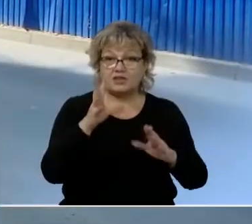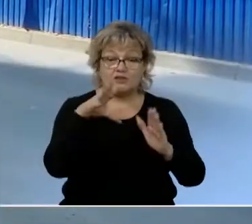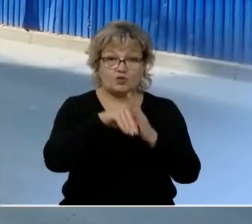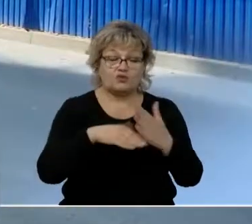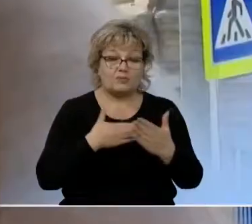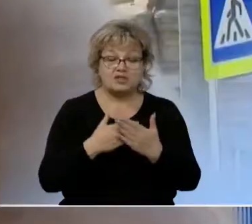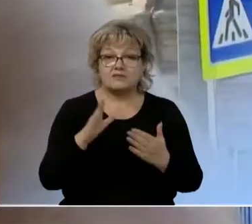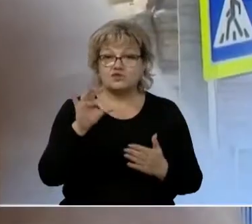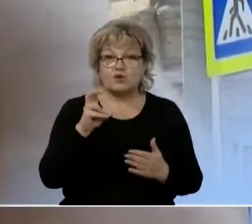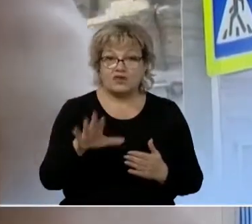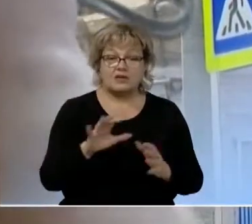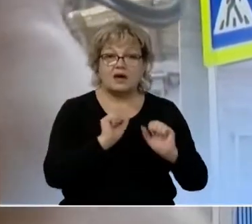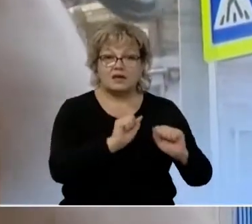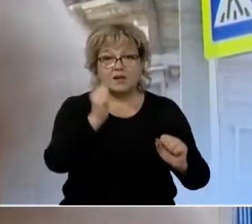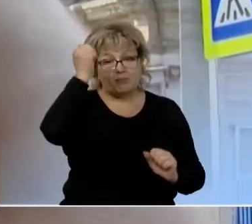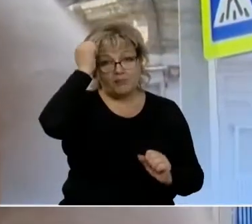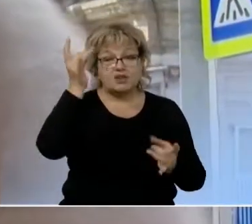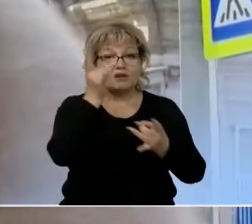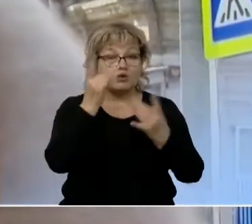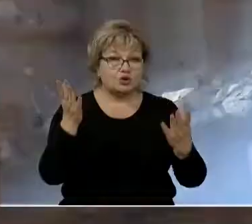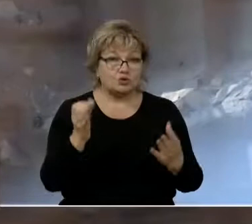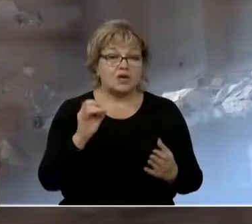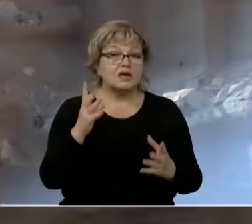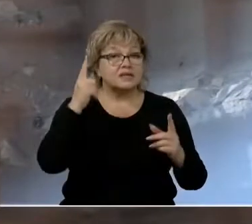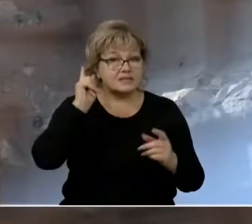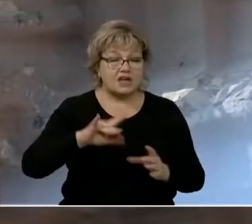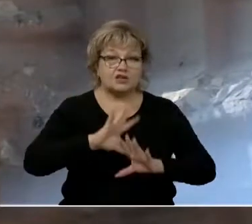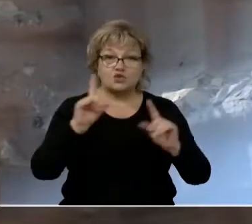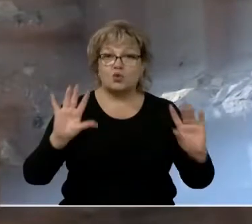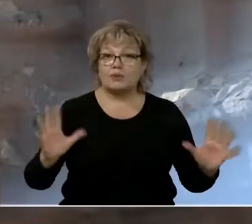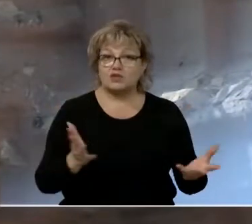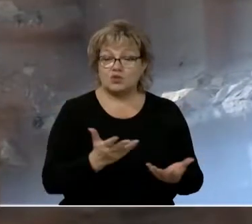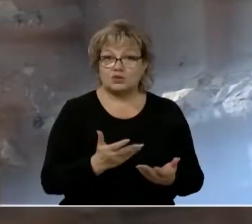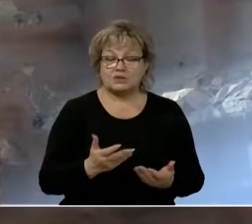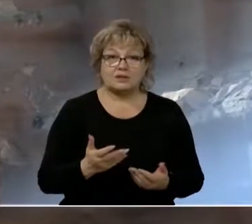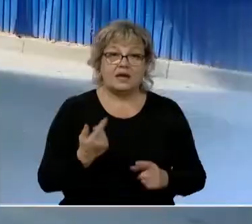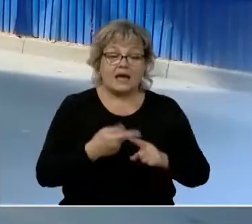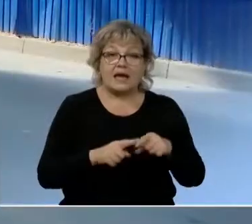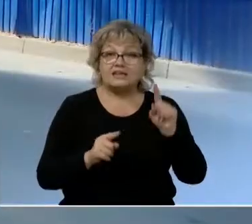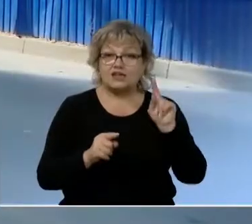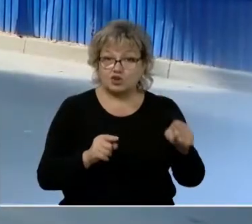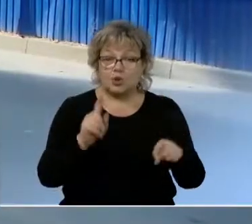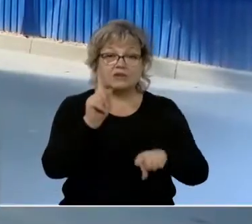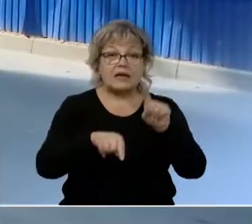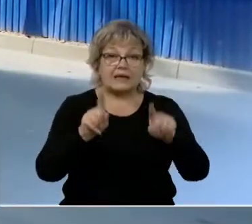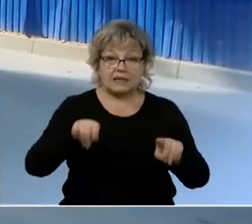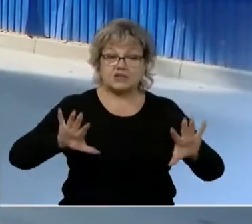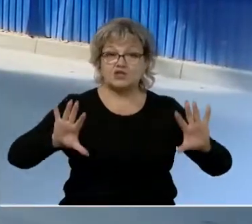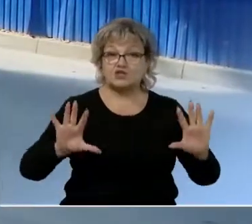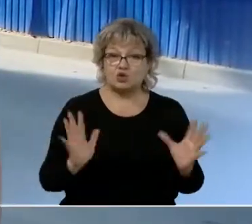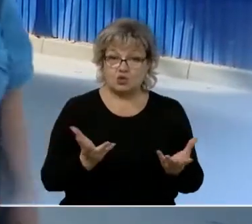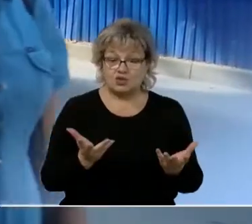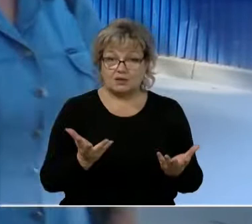совет при областном комитете охраны памятников культуры и в курсе всего происходящего. Это тот самый редкий случай